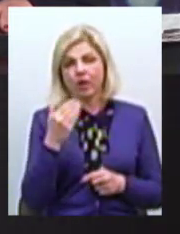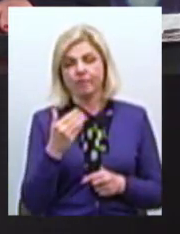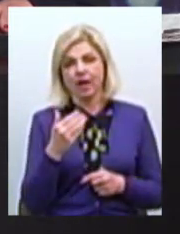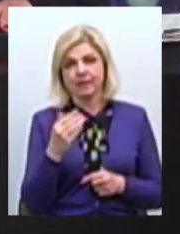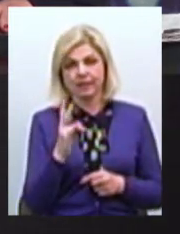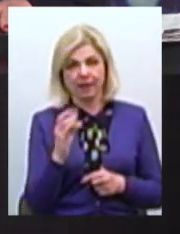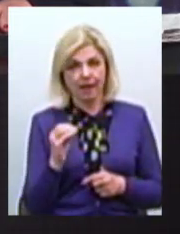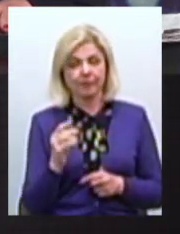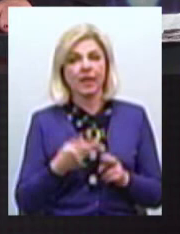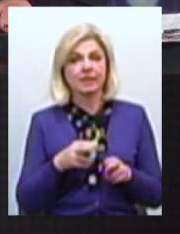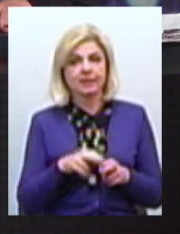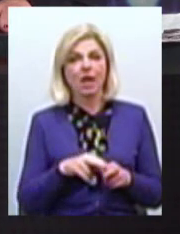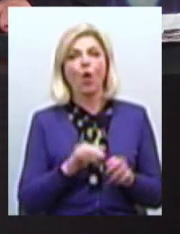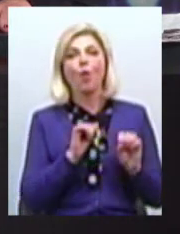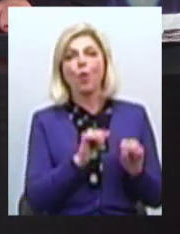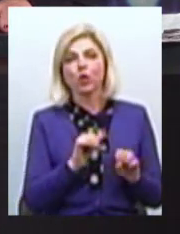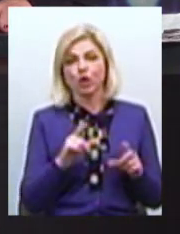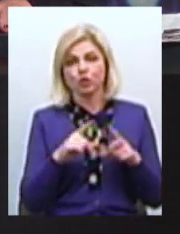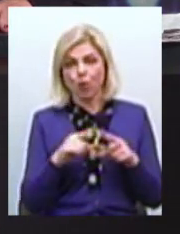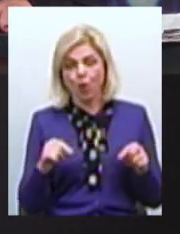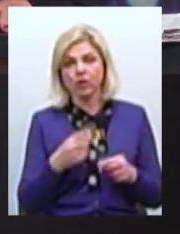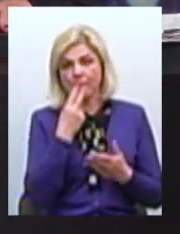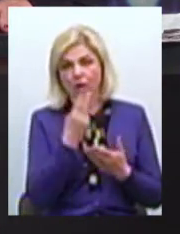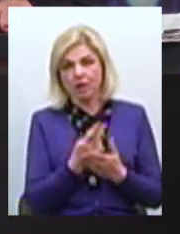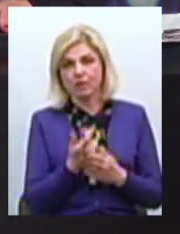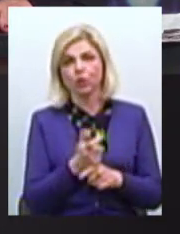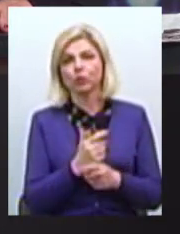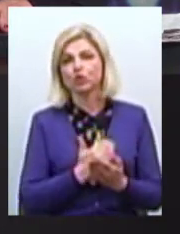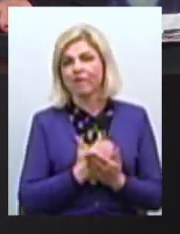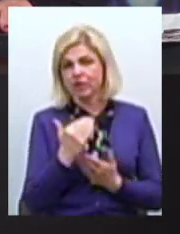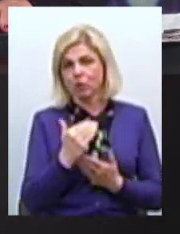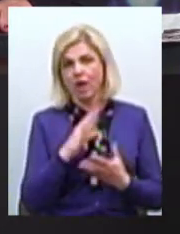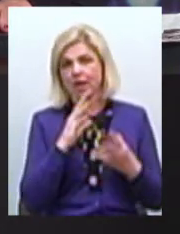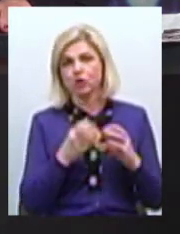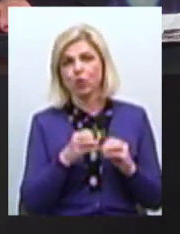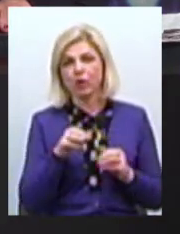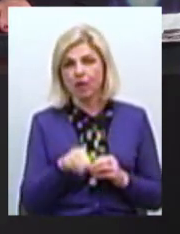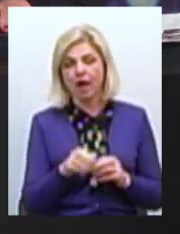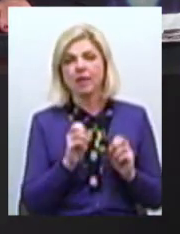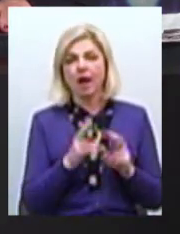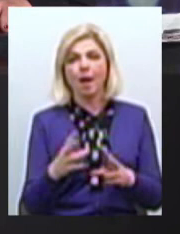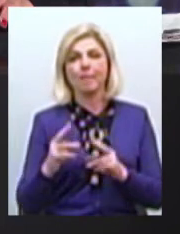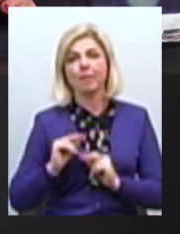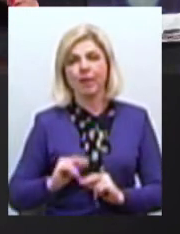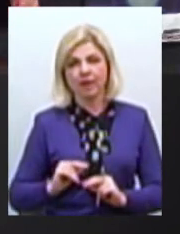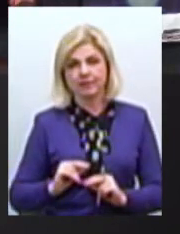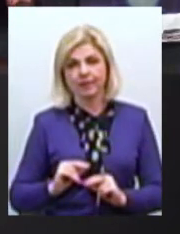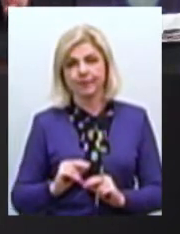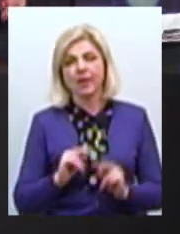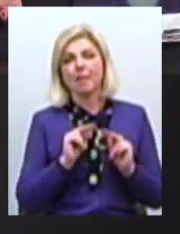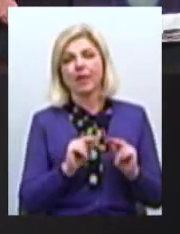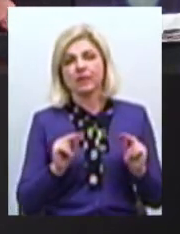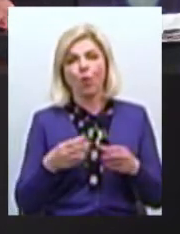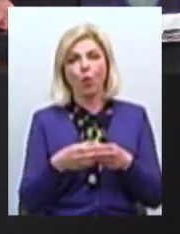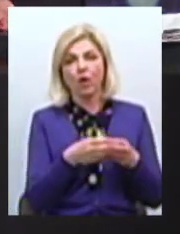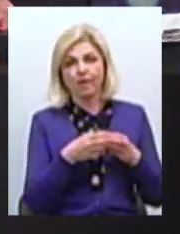ця опорна школа показала дуже високий результат як і співпраці педагогічного